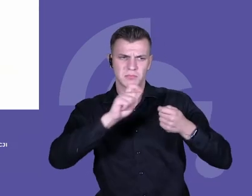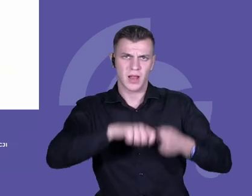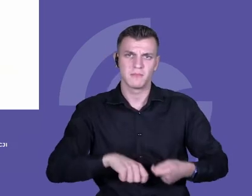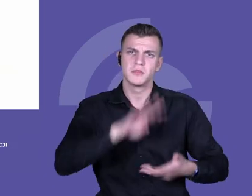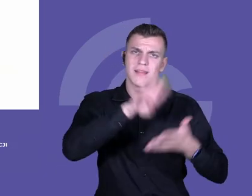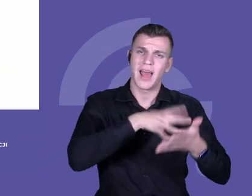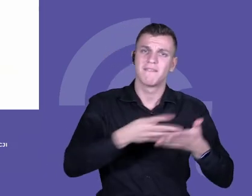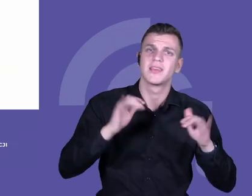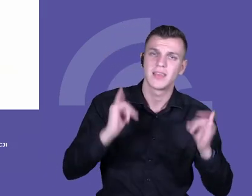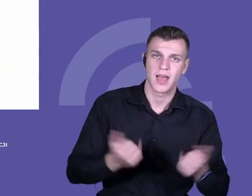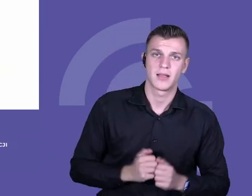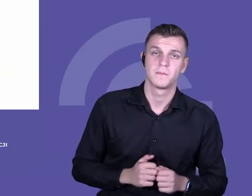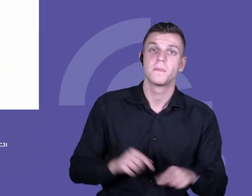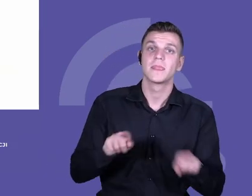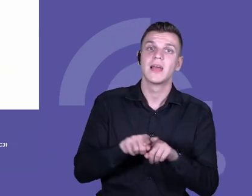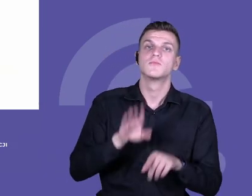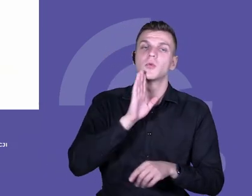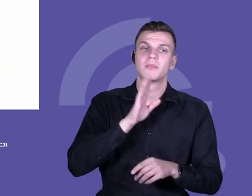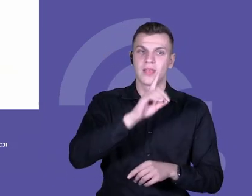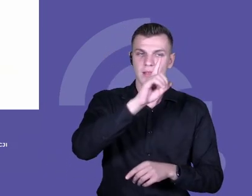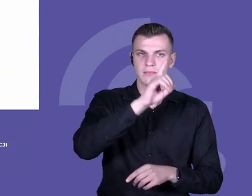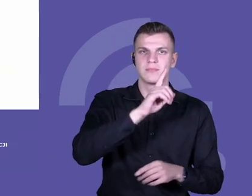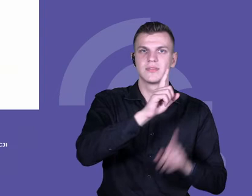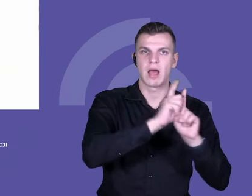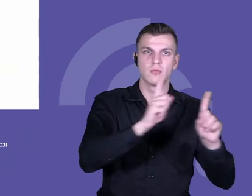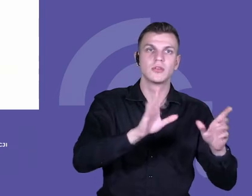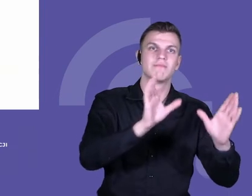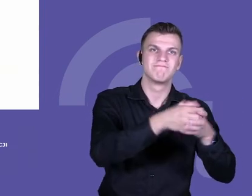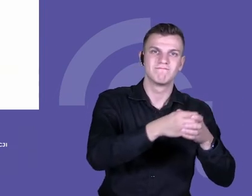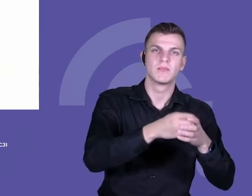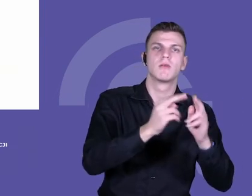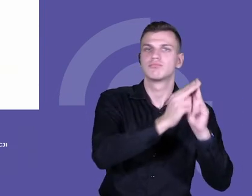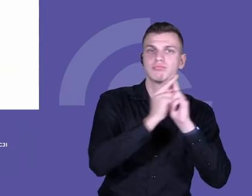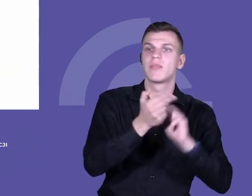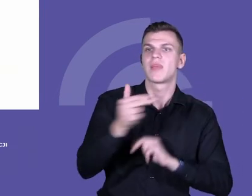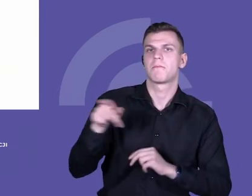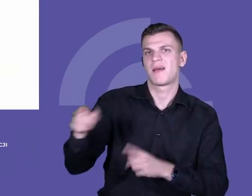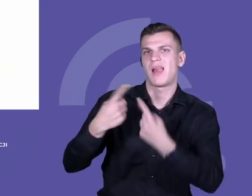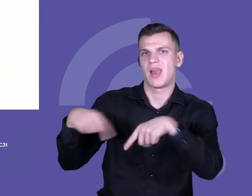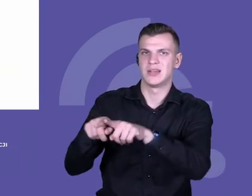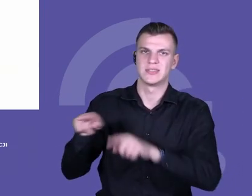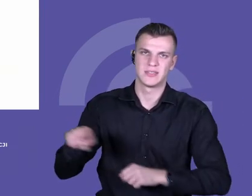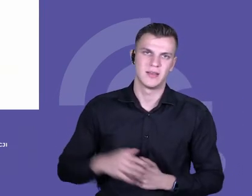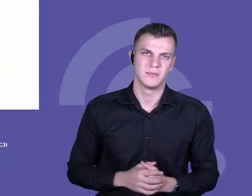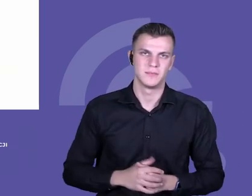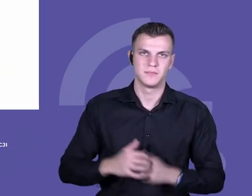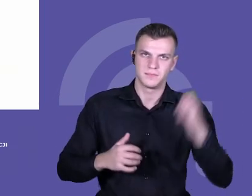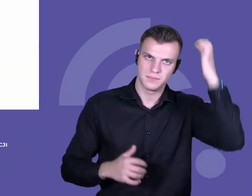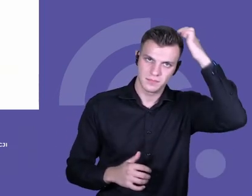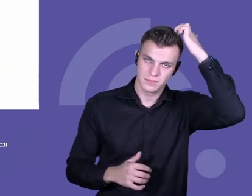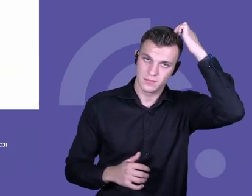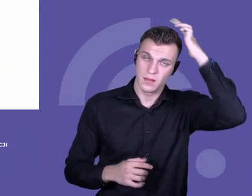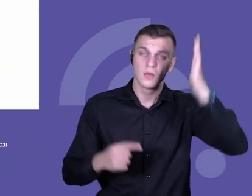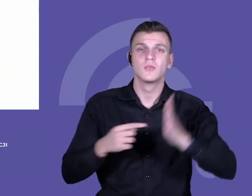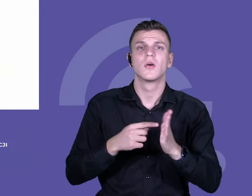pewną populację uczniów, grupę uczniów. Uwagę w tych planach i programach